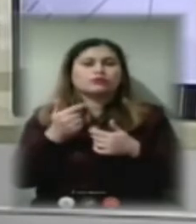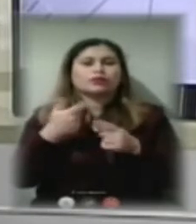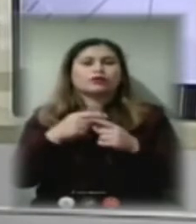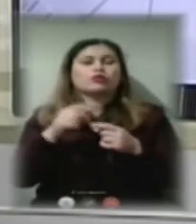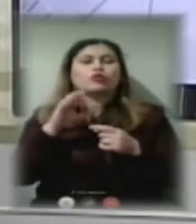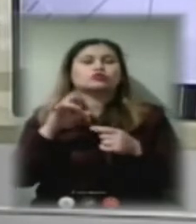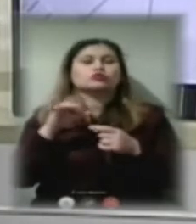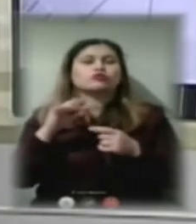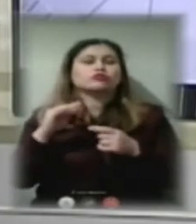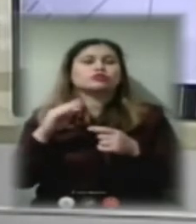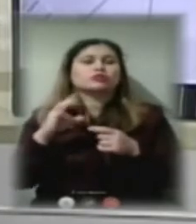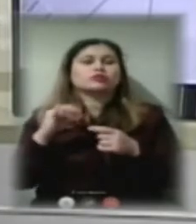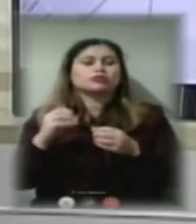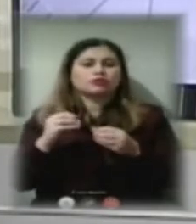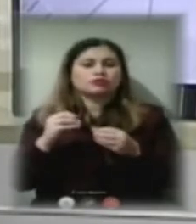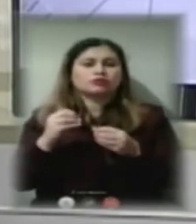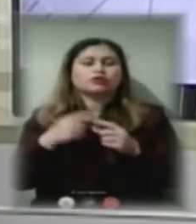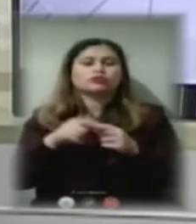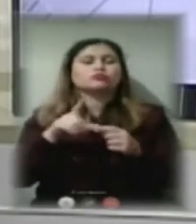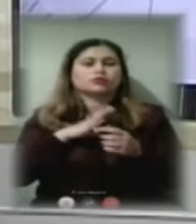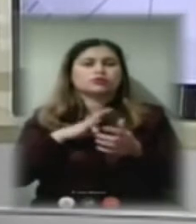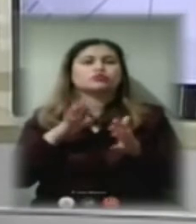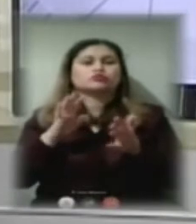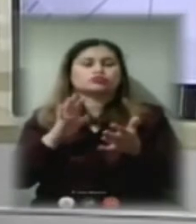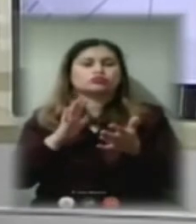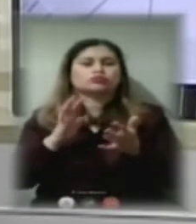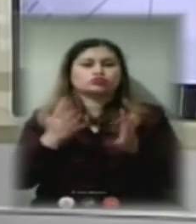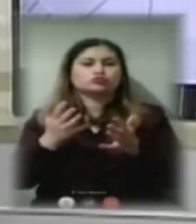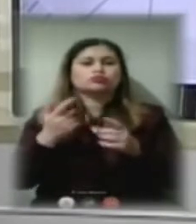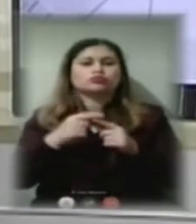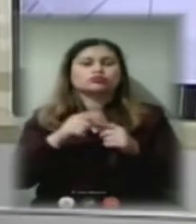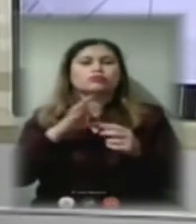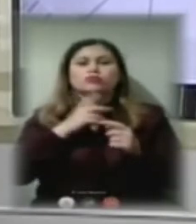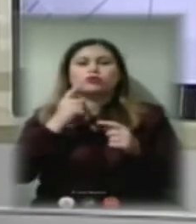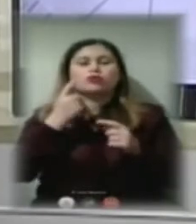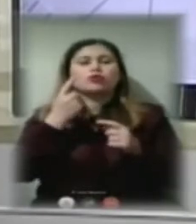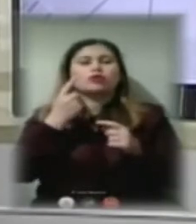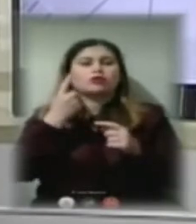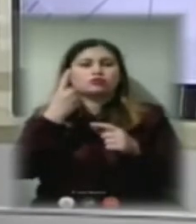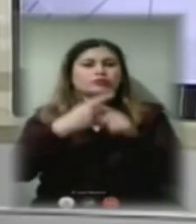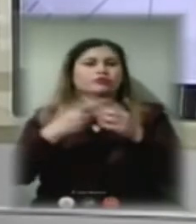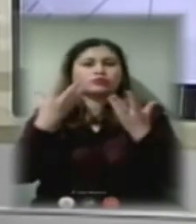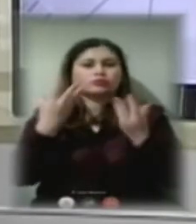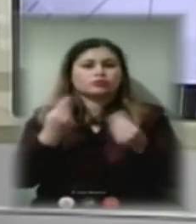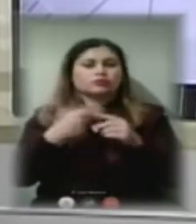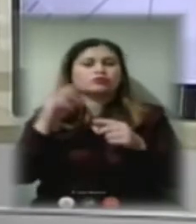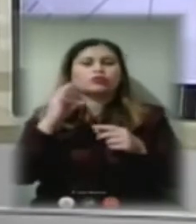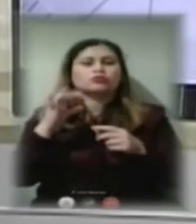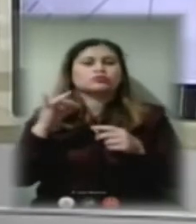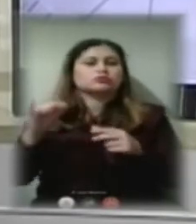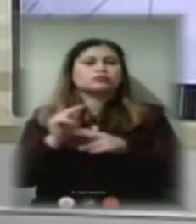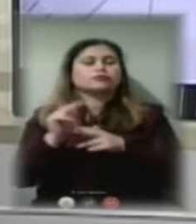що ситуація дійсно, ми півтора суток не отримали теплоносій, там проживає біля 25